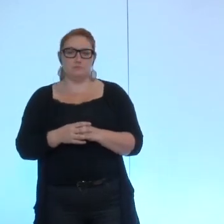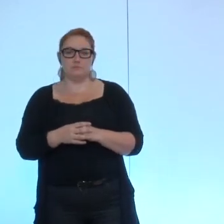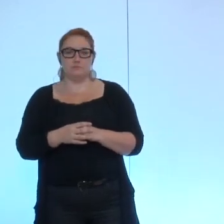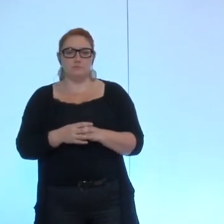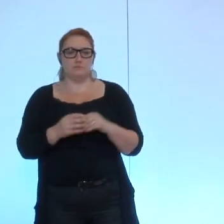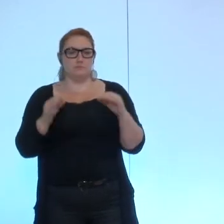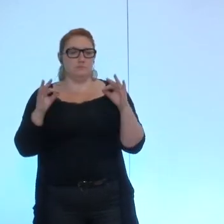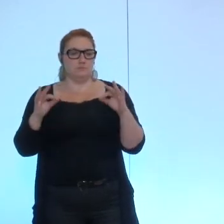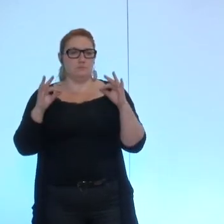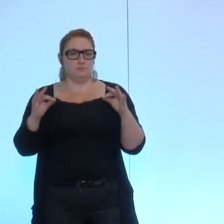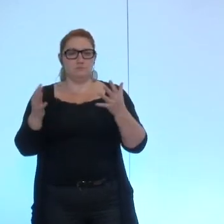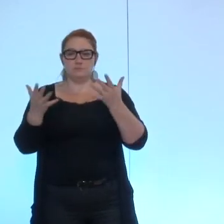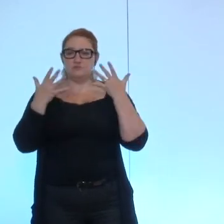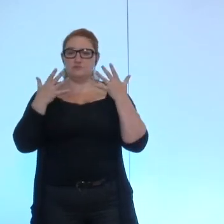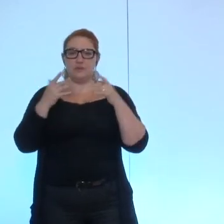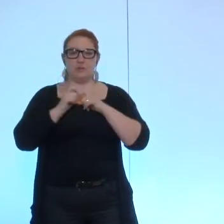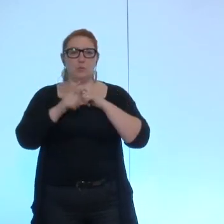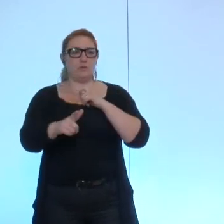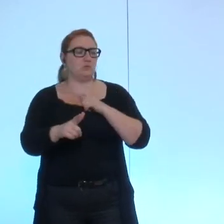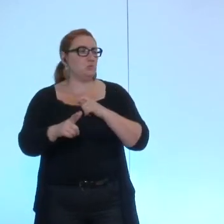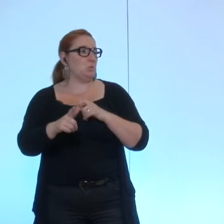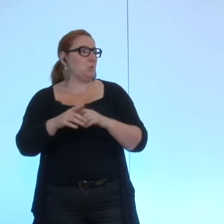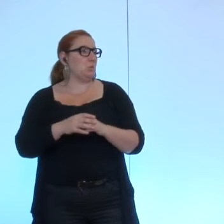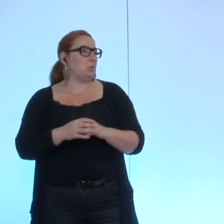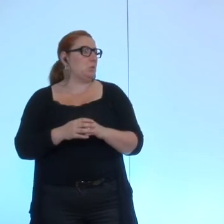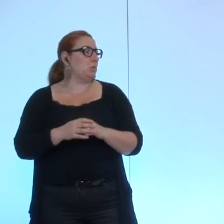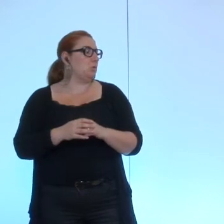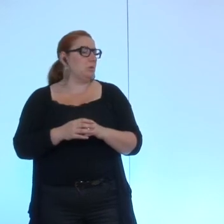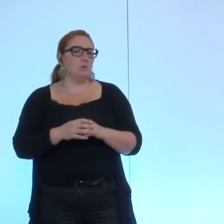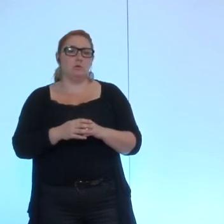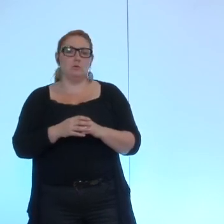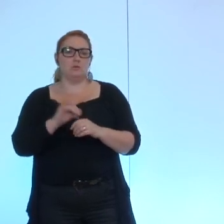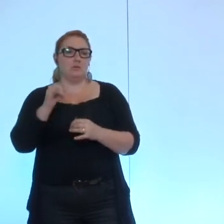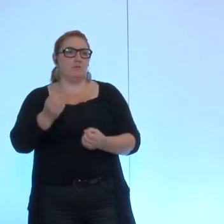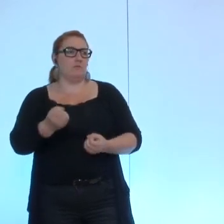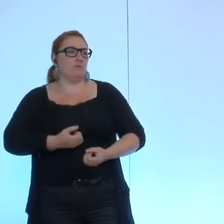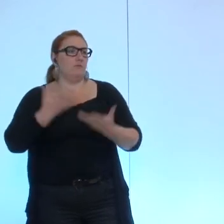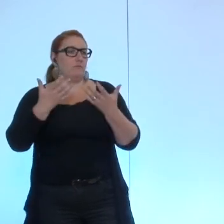sur les frais de mission des élus y a-t-il des prises de parole